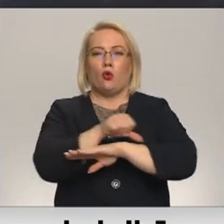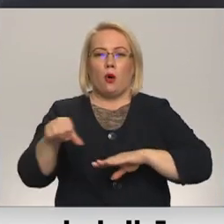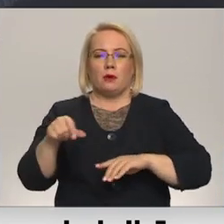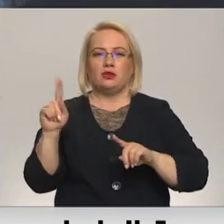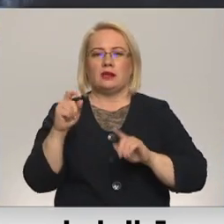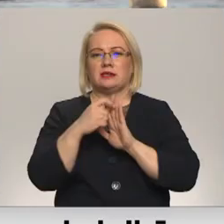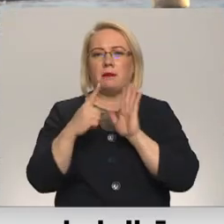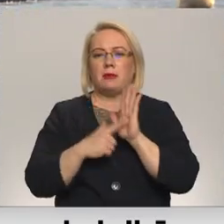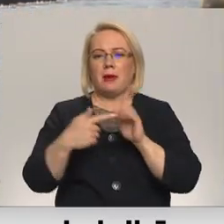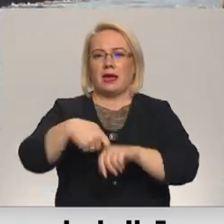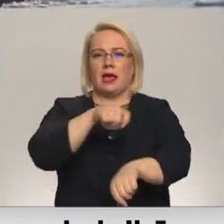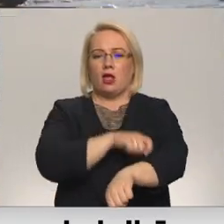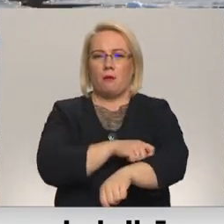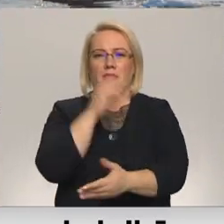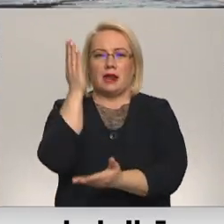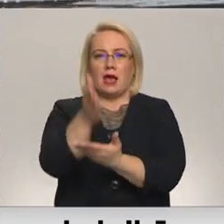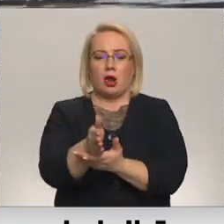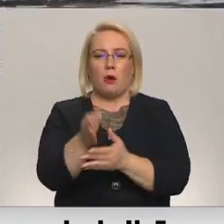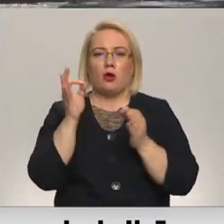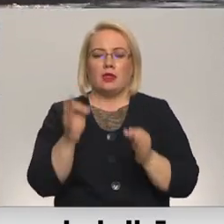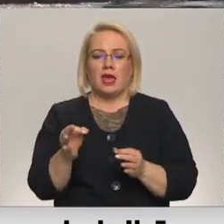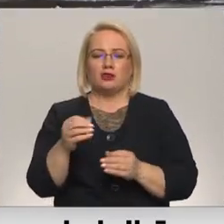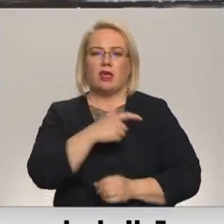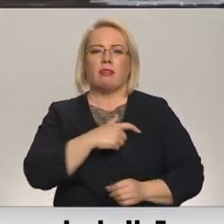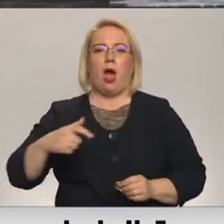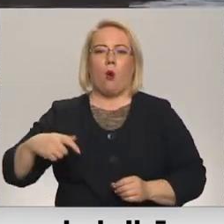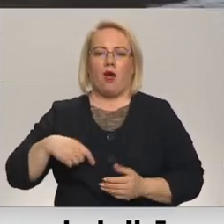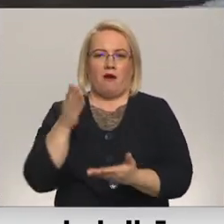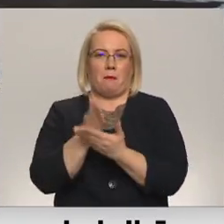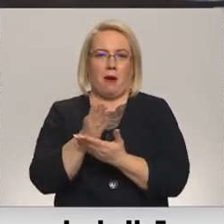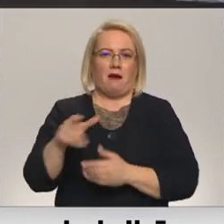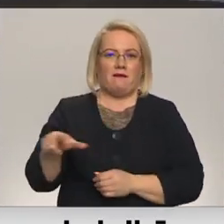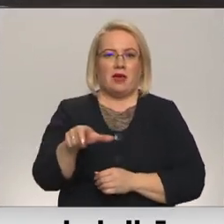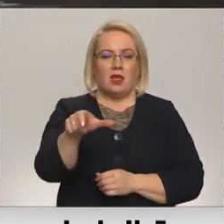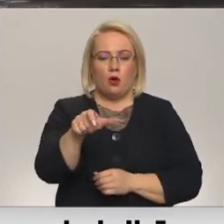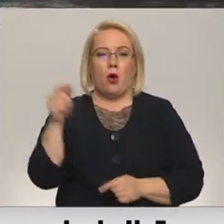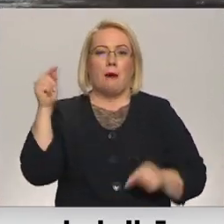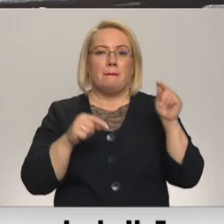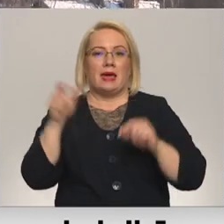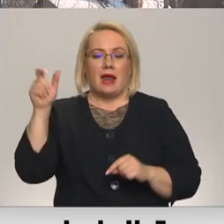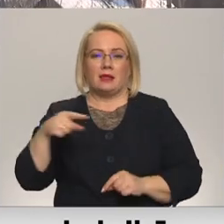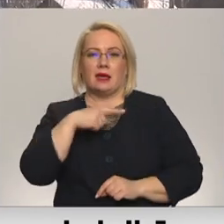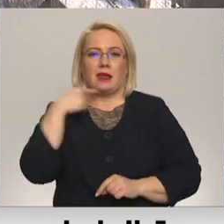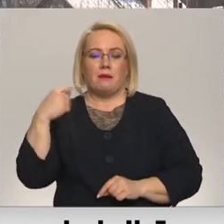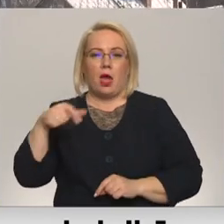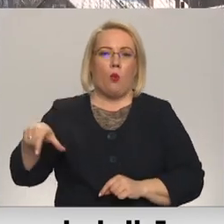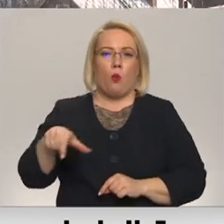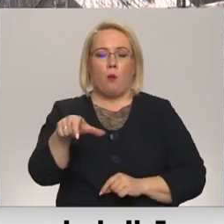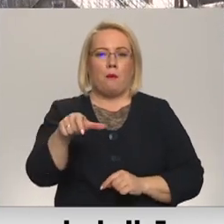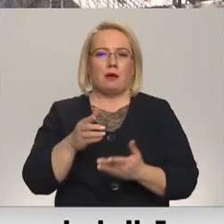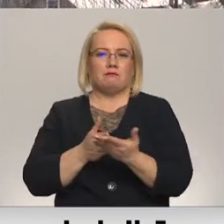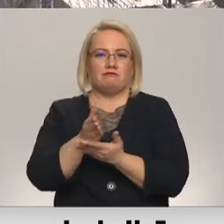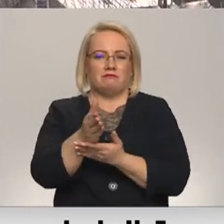kilometru garumā vies tieši pa vidu Daugavai. Nelegālie migranti upimēģinājuši izšķērsot vien pāris reizes